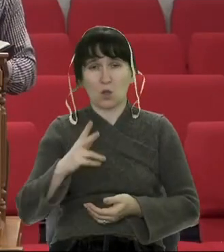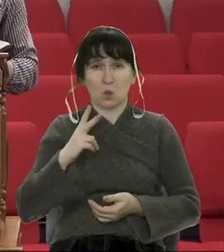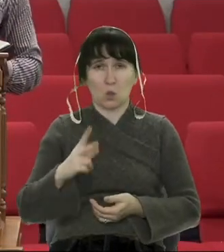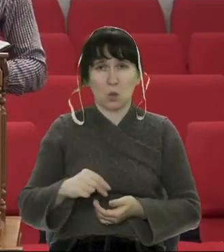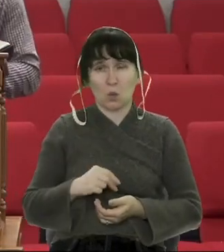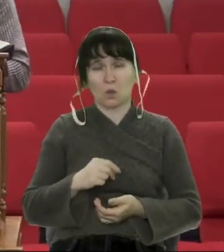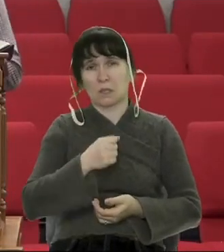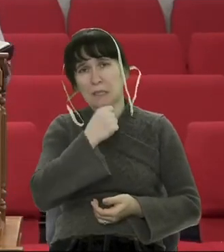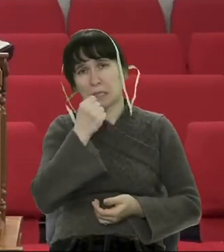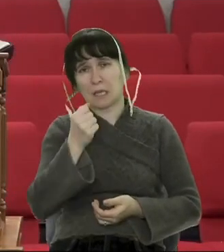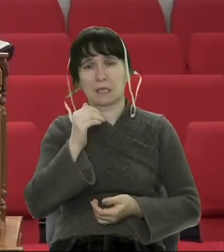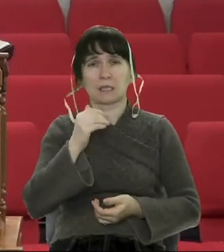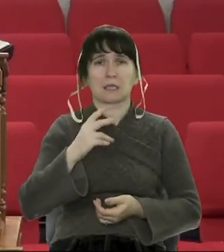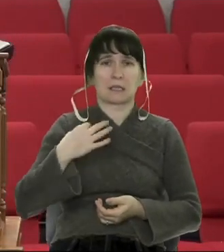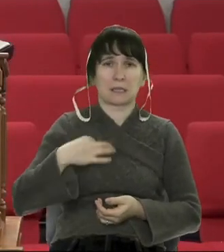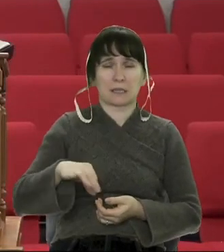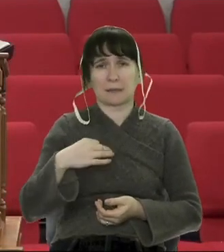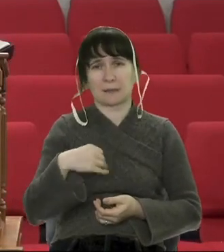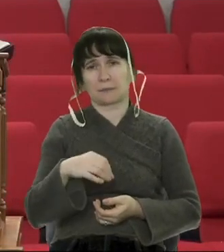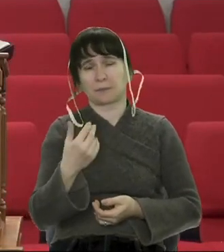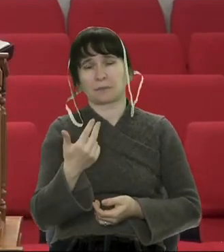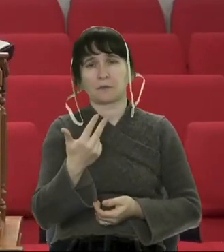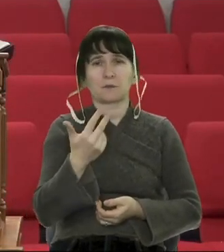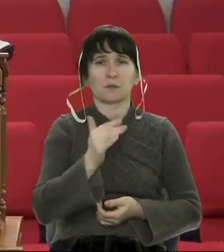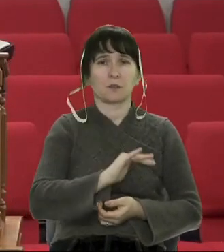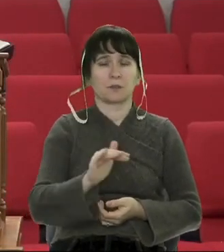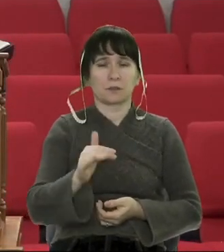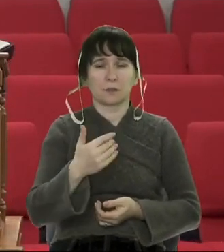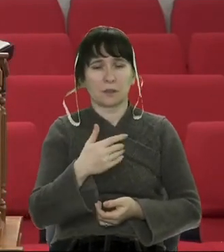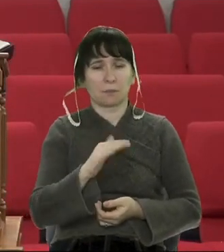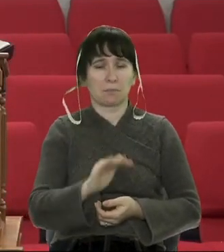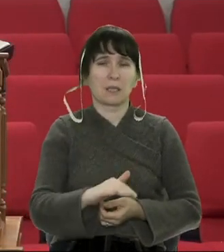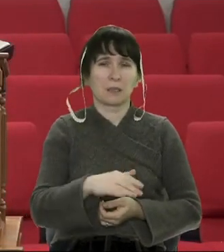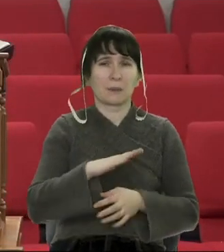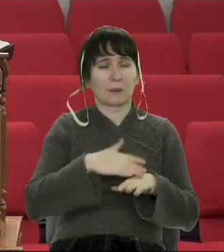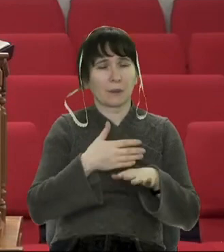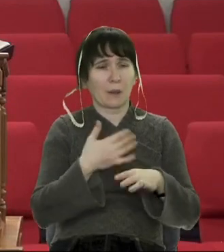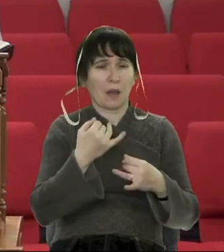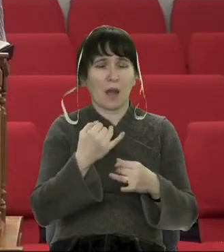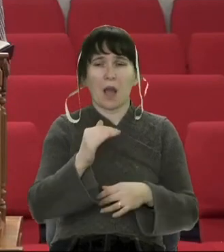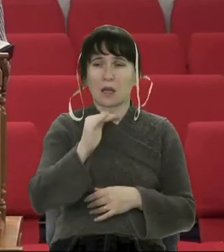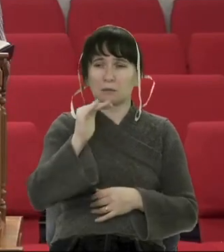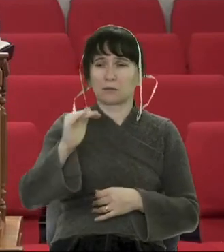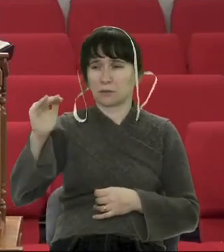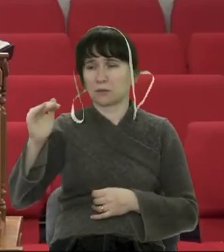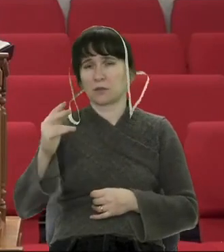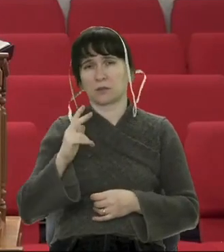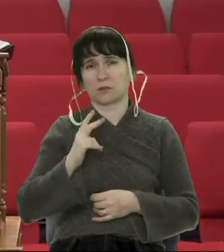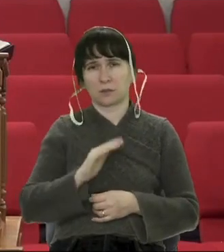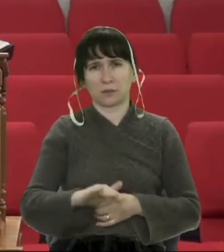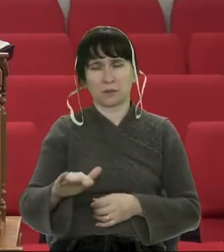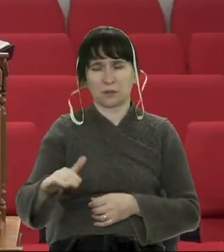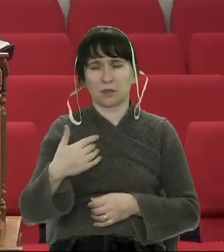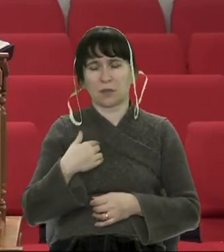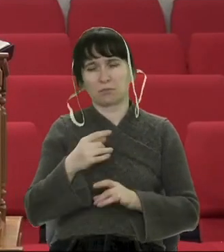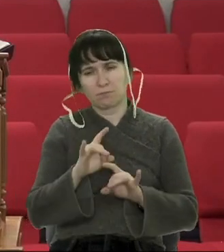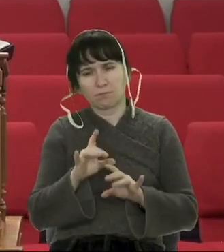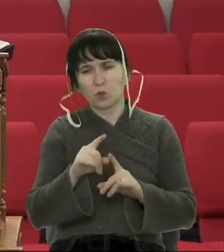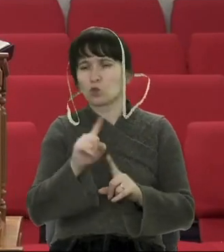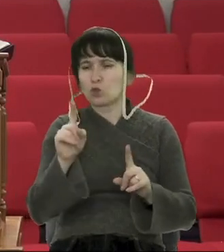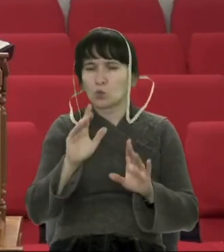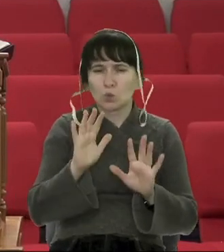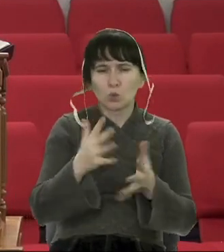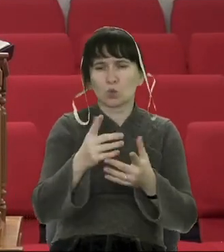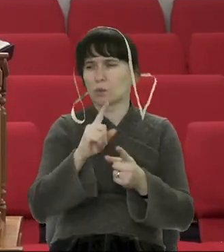старшою спілкуюсь з Тарасом, бо Мар'яні ще важко щось пояснити. Я їй кажу, Соломія або Тарас, якщо, що б ви не